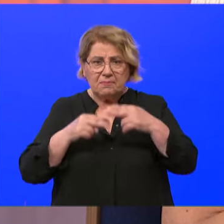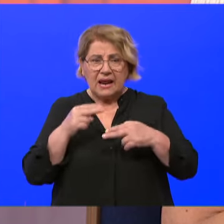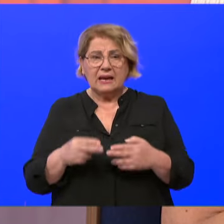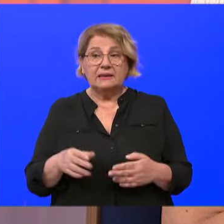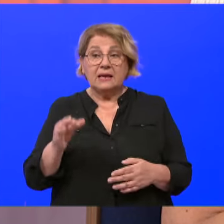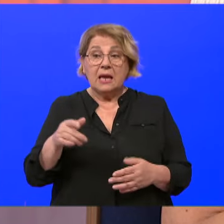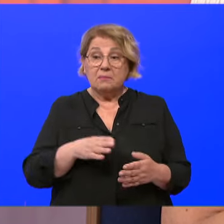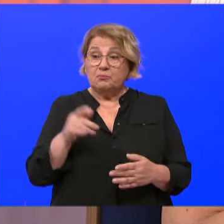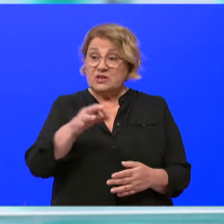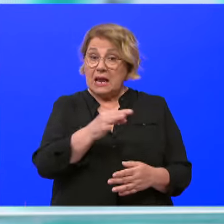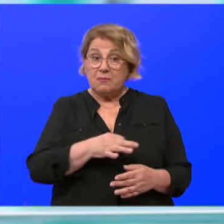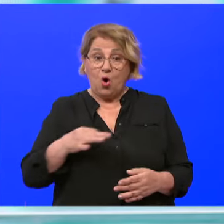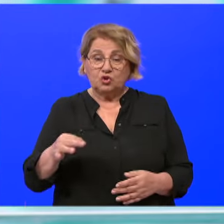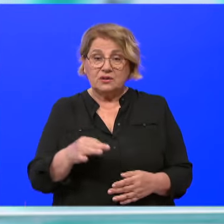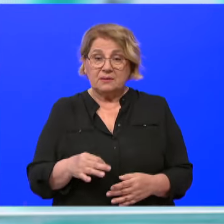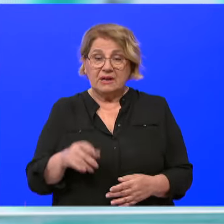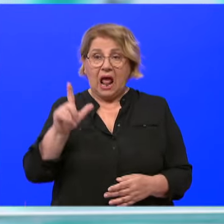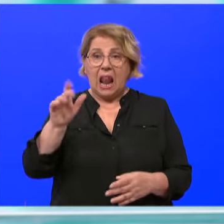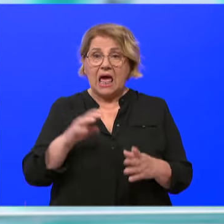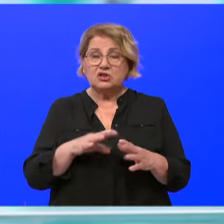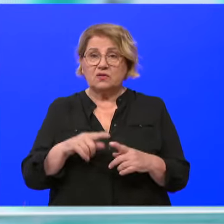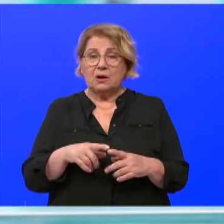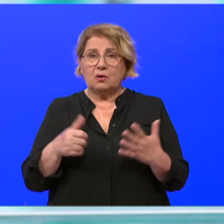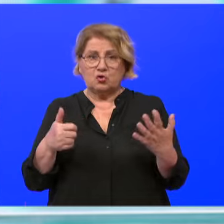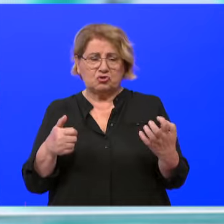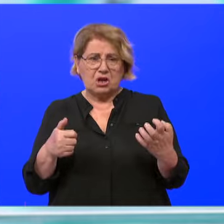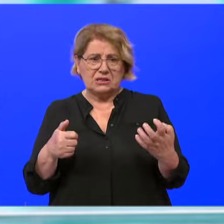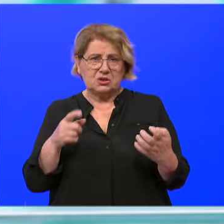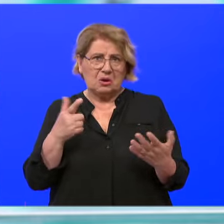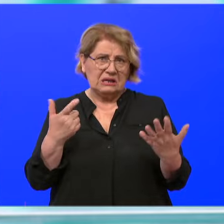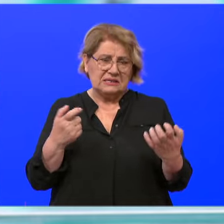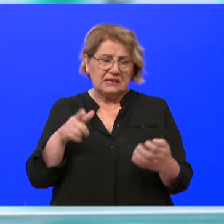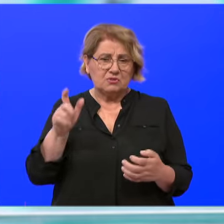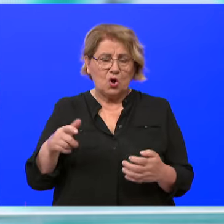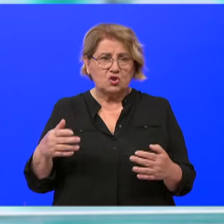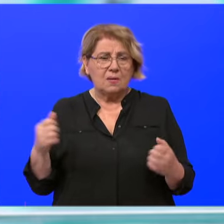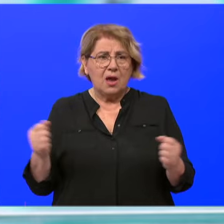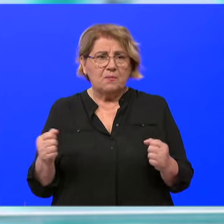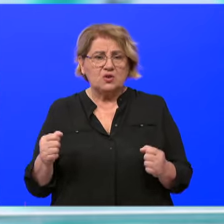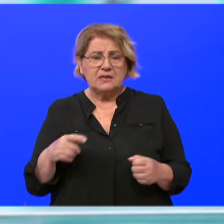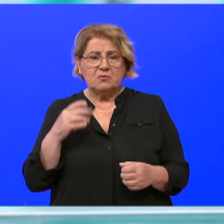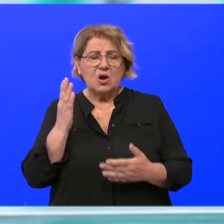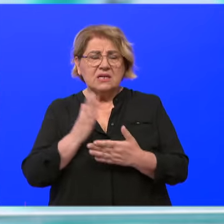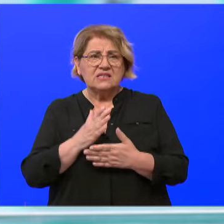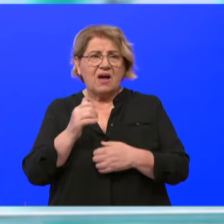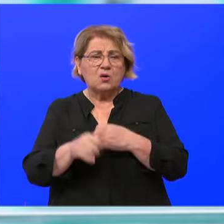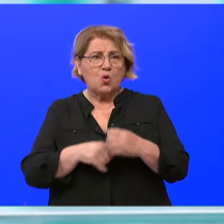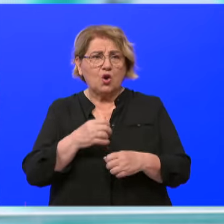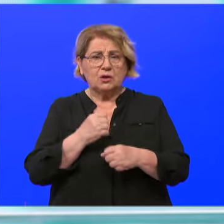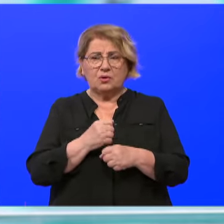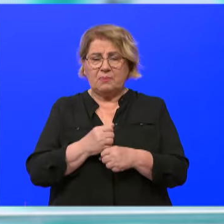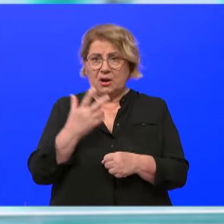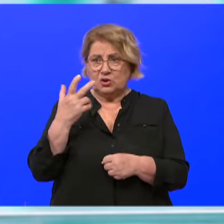po otocima i tako. Tako da mi na jednom lastovu na kojemu živi 600 ili 700 stanovnika zimi svaku godinu obavimo do